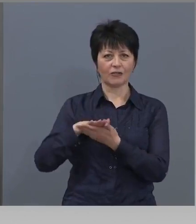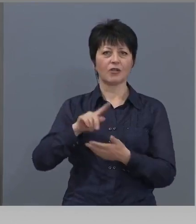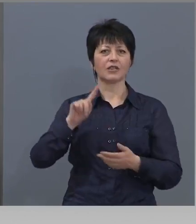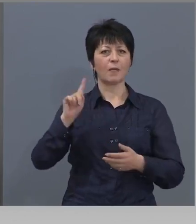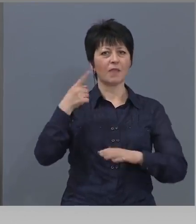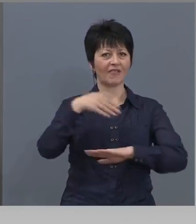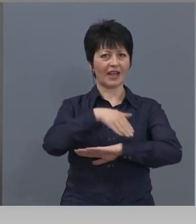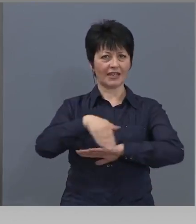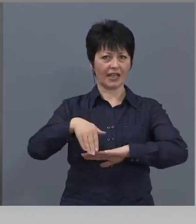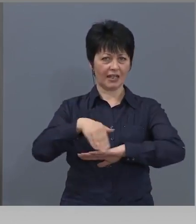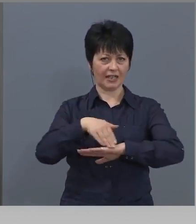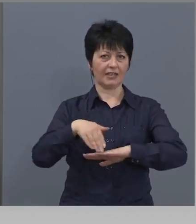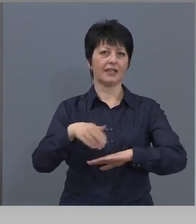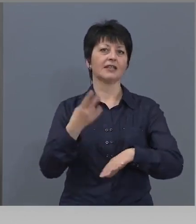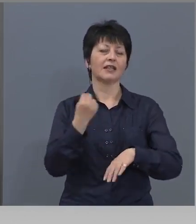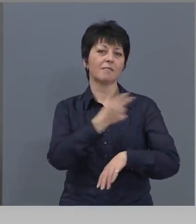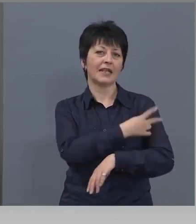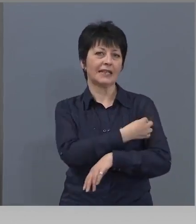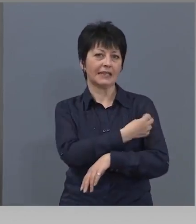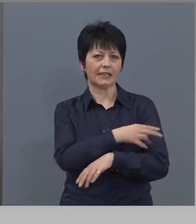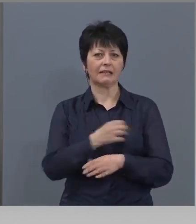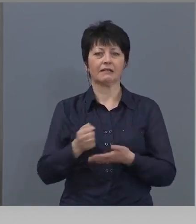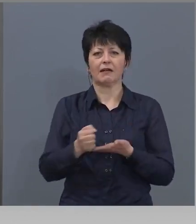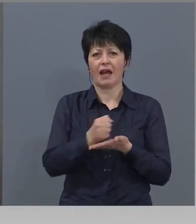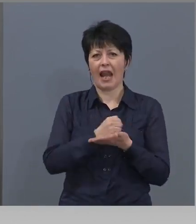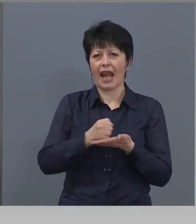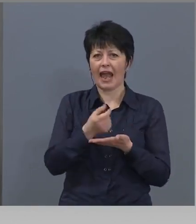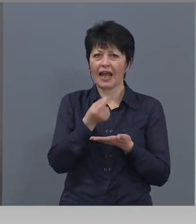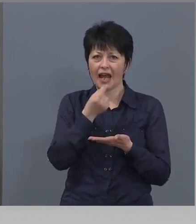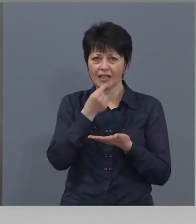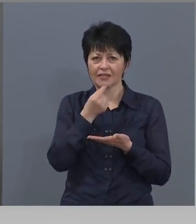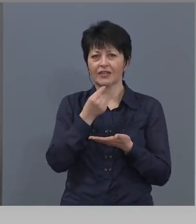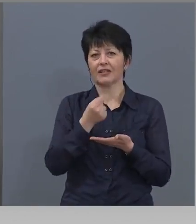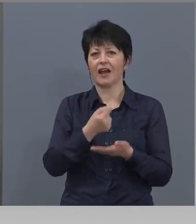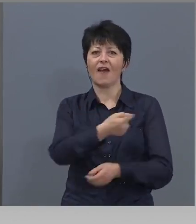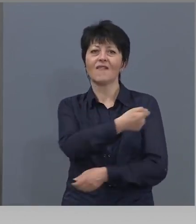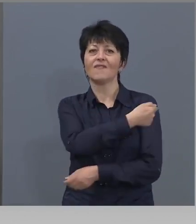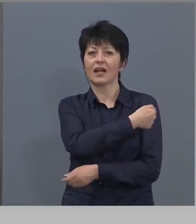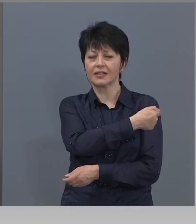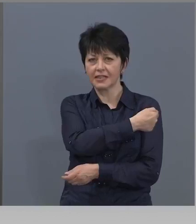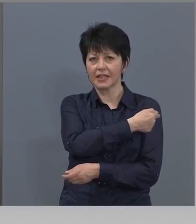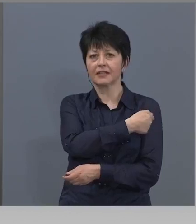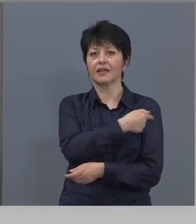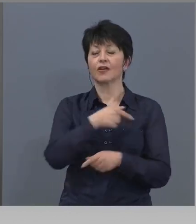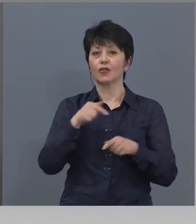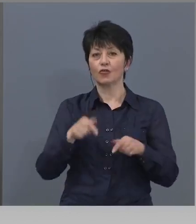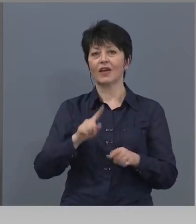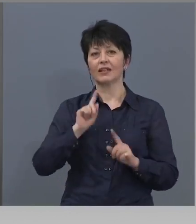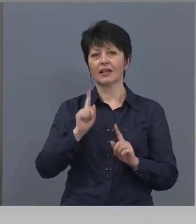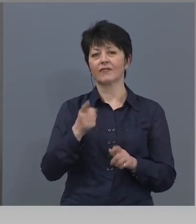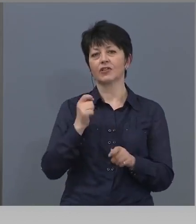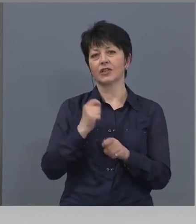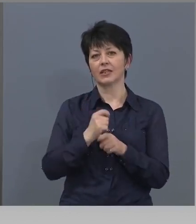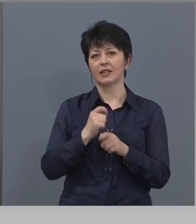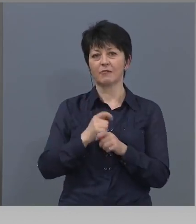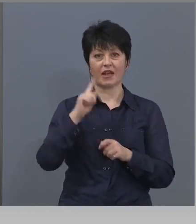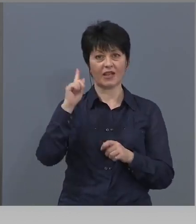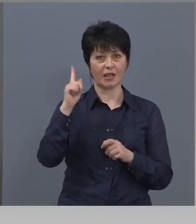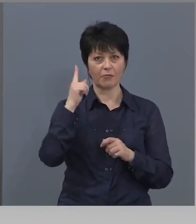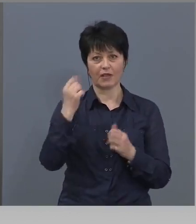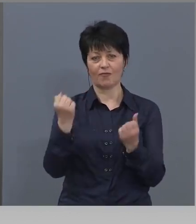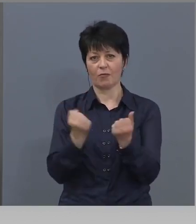за медицината. Лекарства, вакцини. Си речи, това трябваше на първо место да се направи.